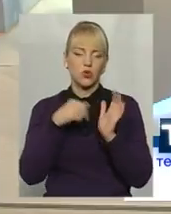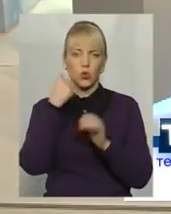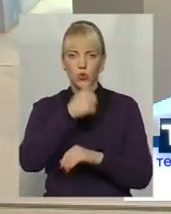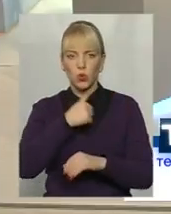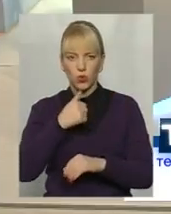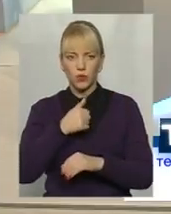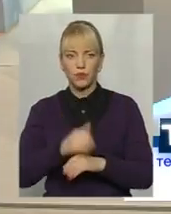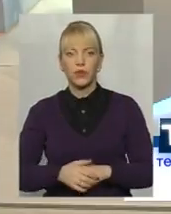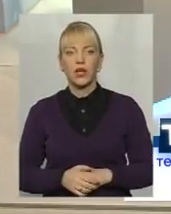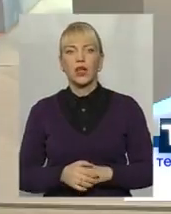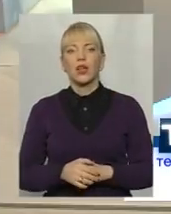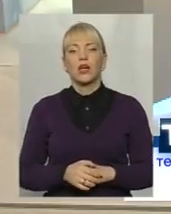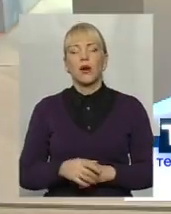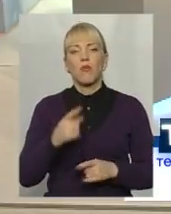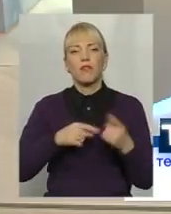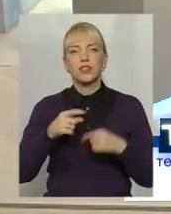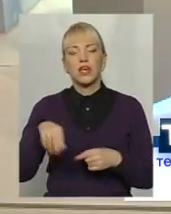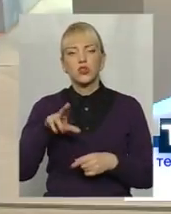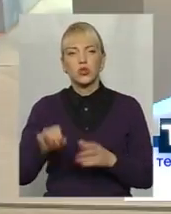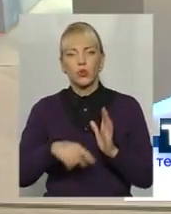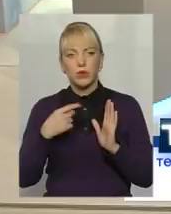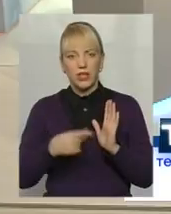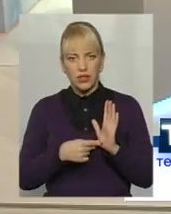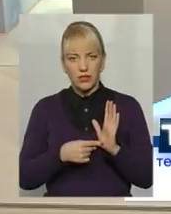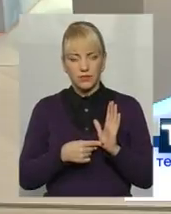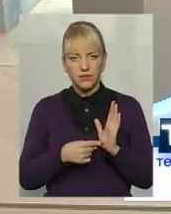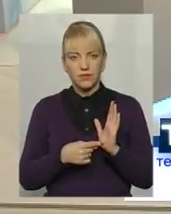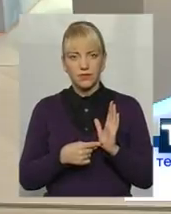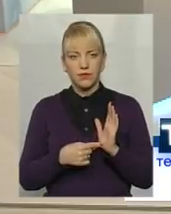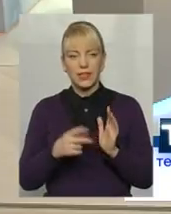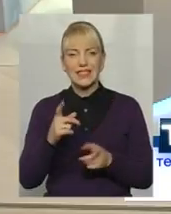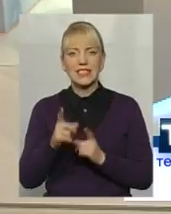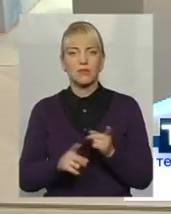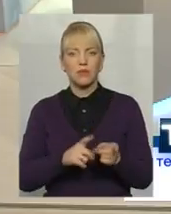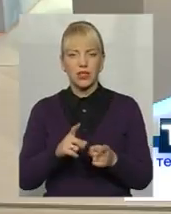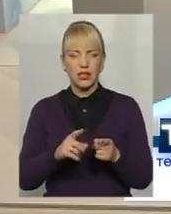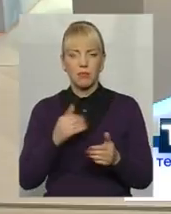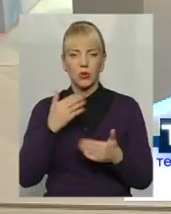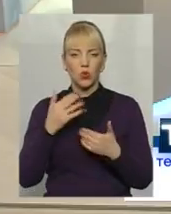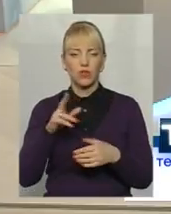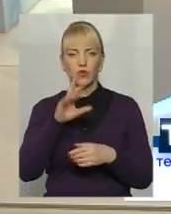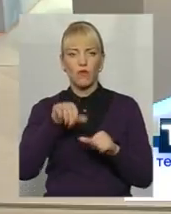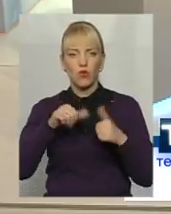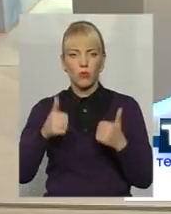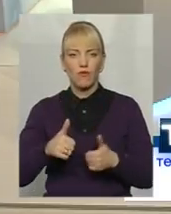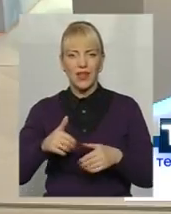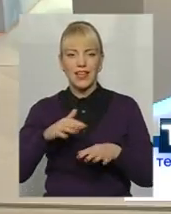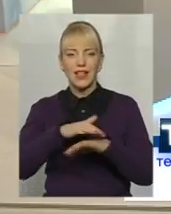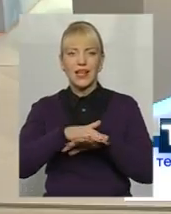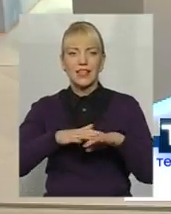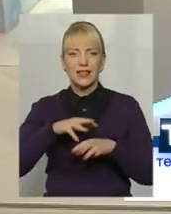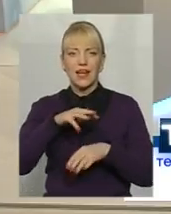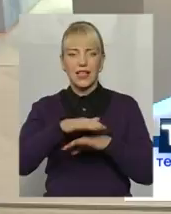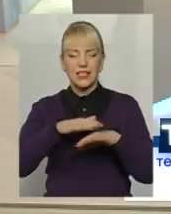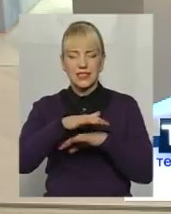Повертаючись до питання зміни підходів до формування тарифної сітки,